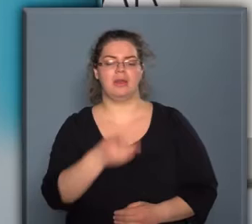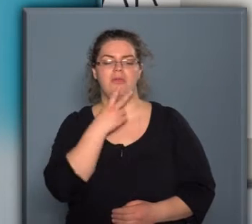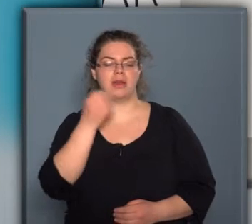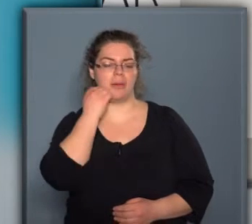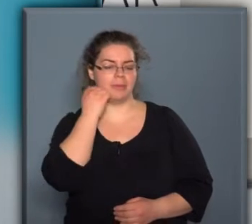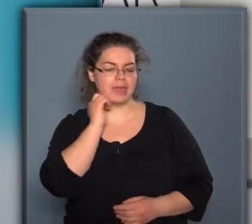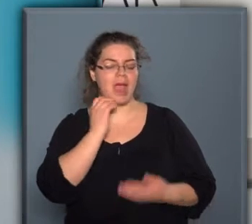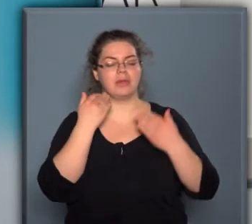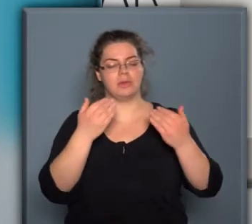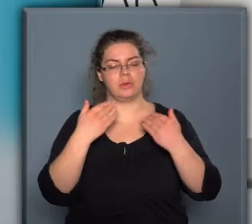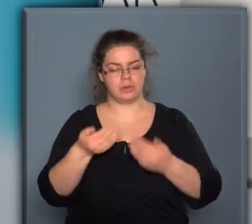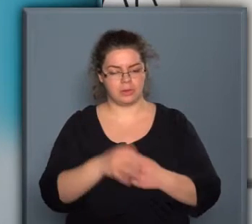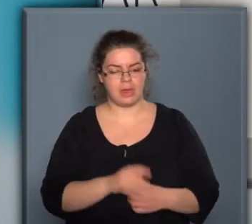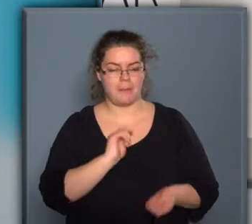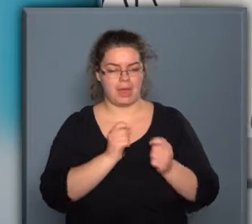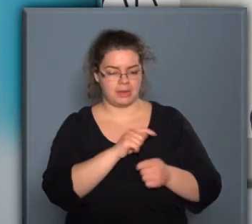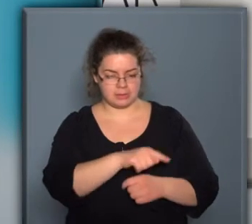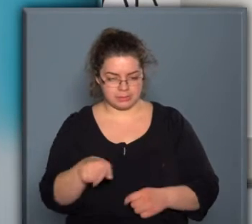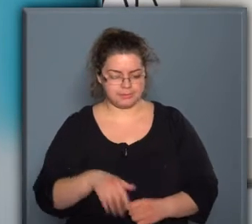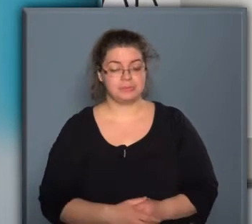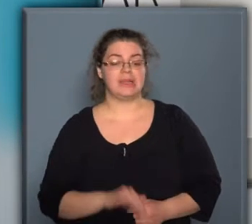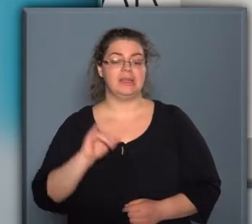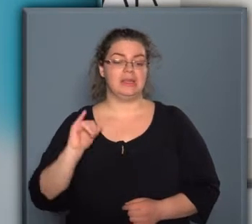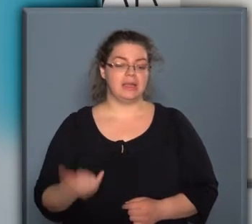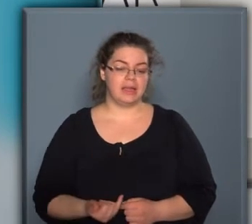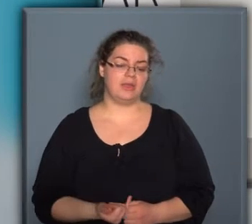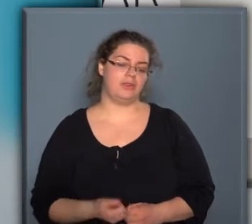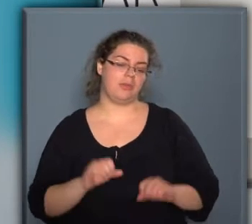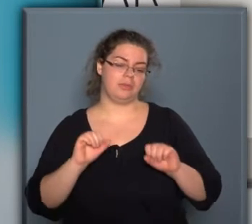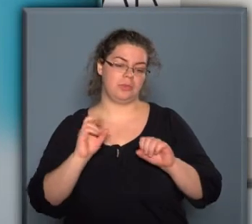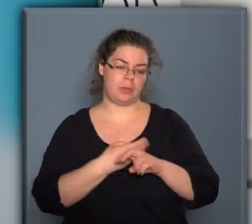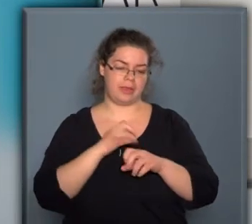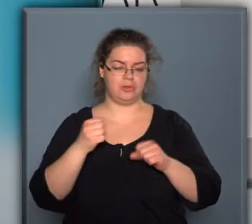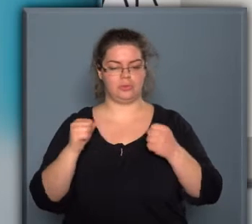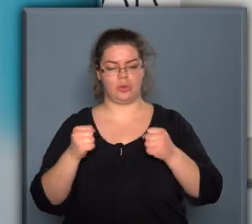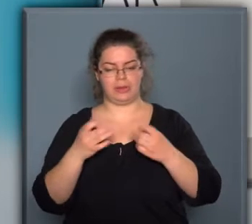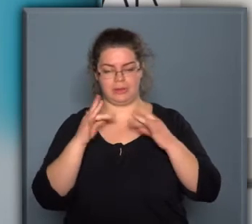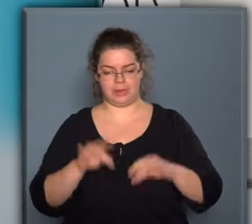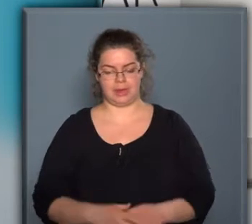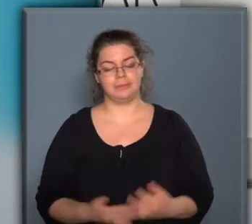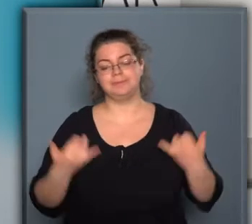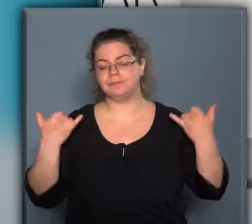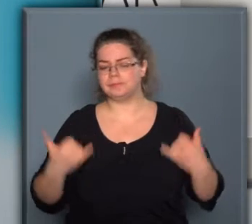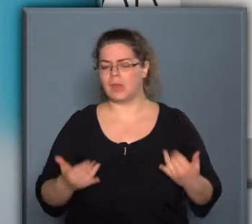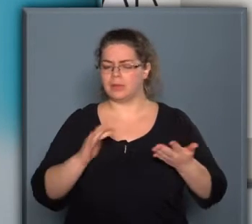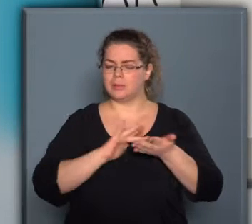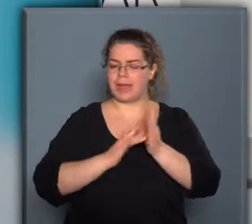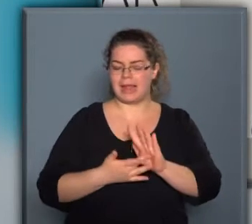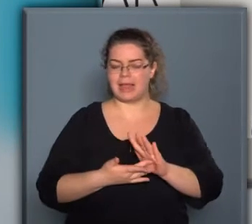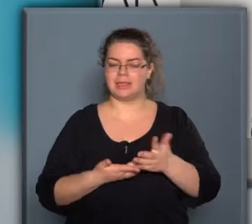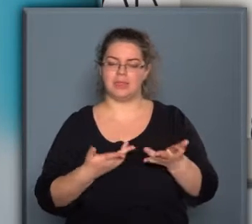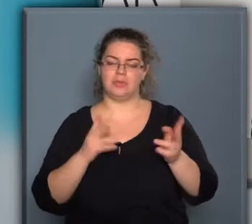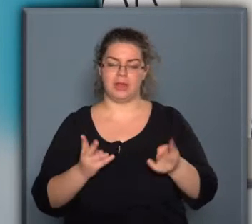pályázat nyerteseit, köztük a kőbányán is üzemet működtető céget. A mai bejelentésnek a lényege, hogy